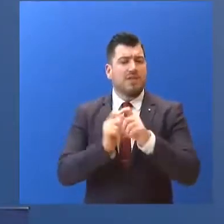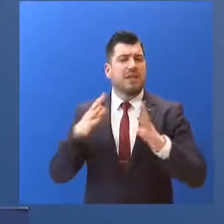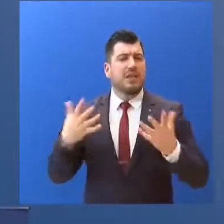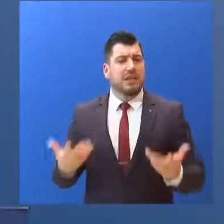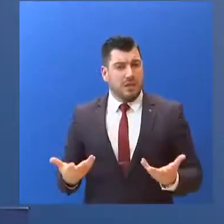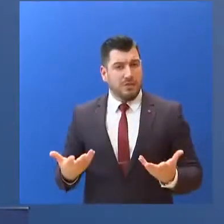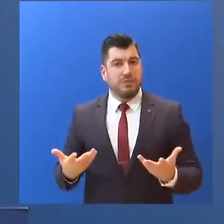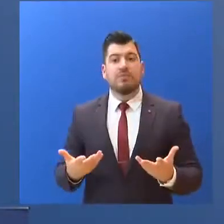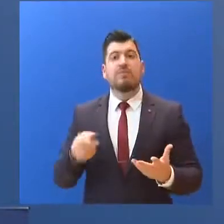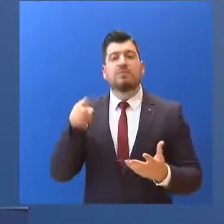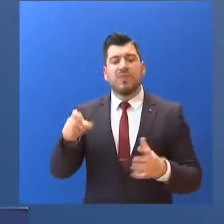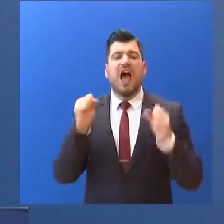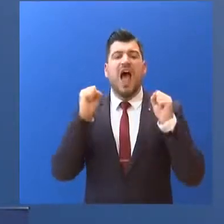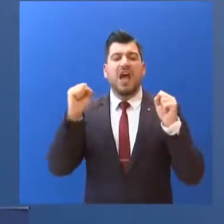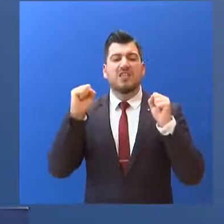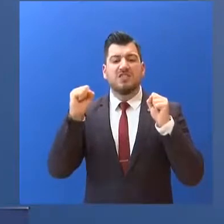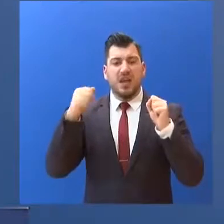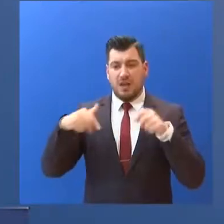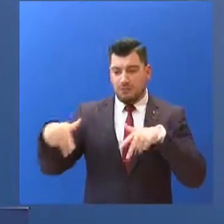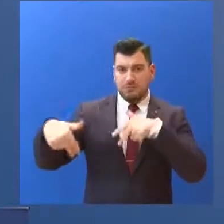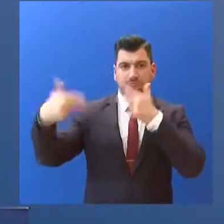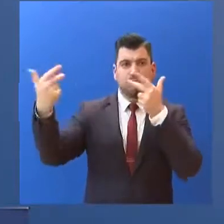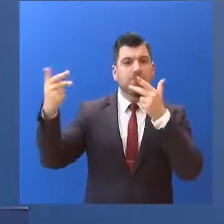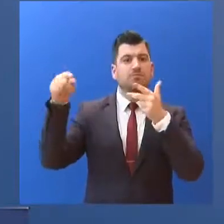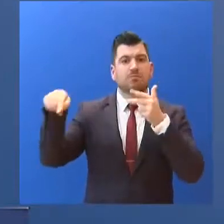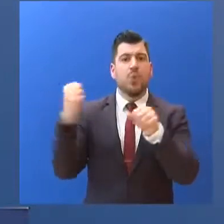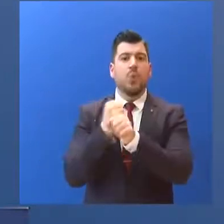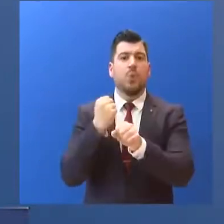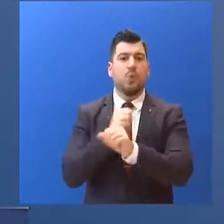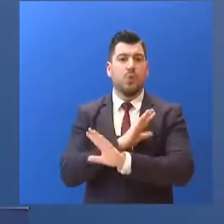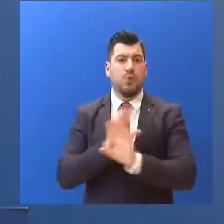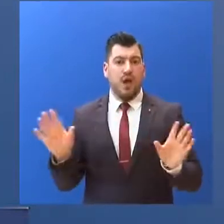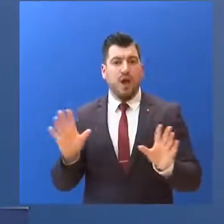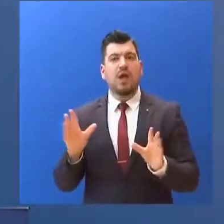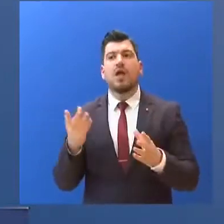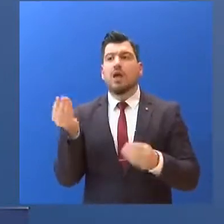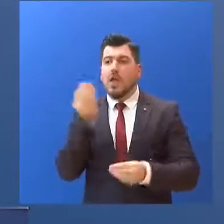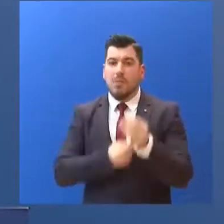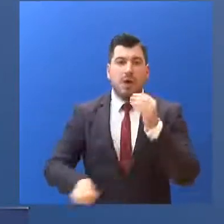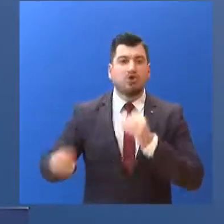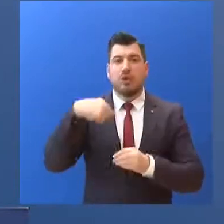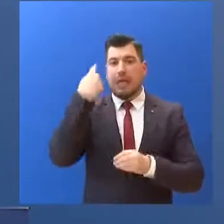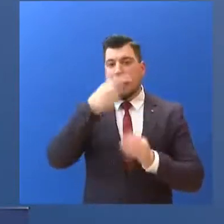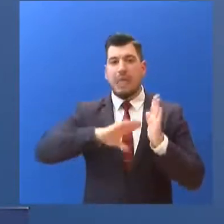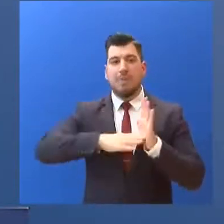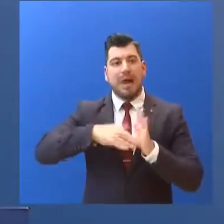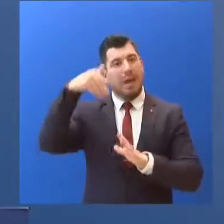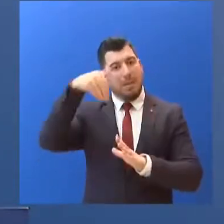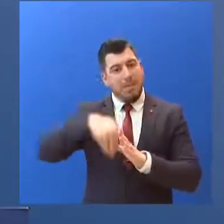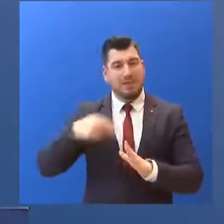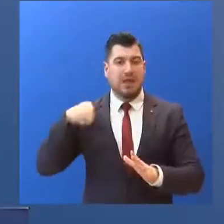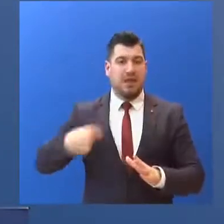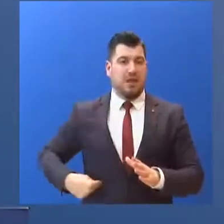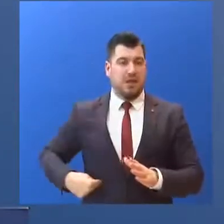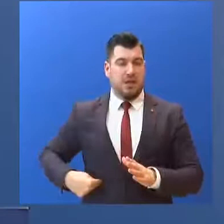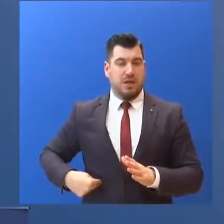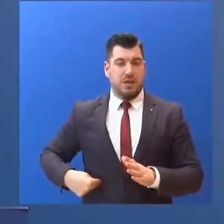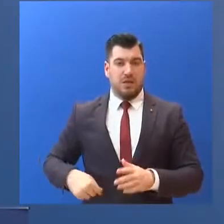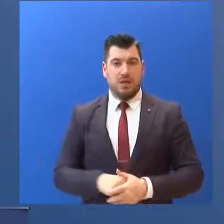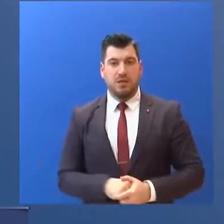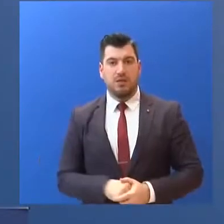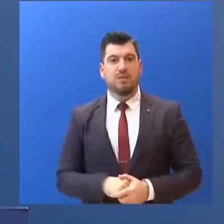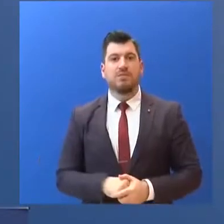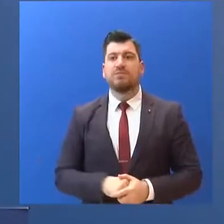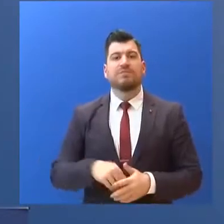τη δυνατότητα ασφαλούς τηλεεργασίας... το σύνολο των φορέων της Δημόσιας Διοίκησης... που είναι ενταγμένοι στο δίκτυο σύζευξης. Η